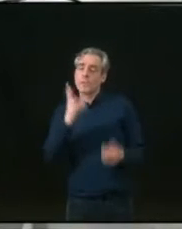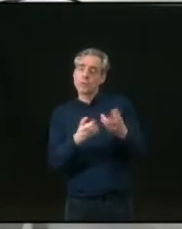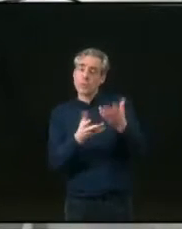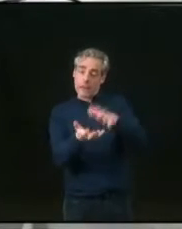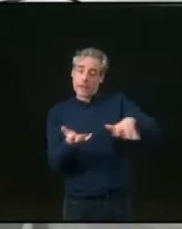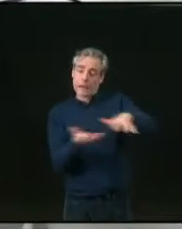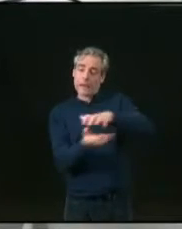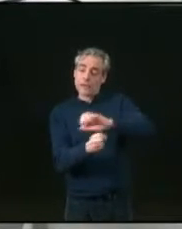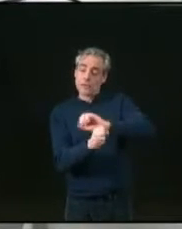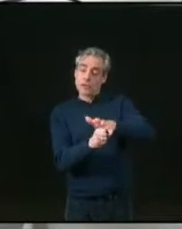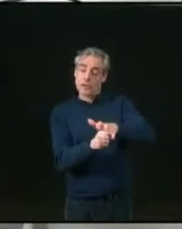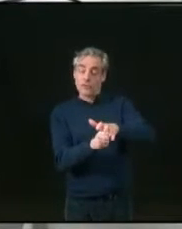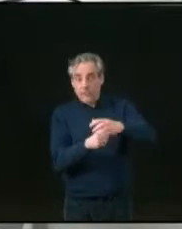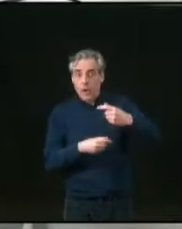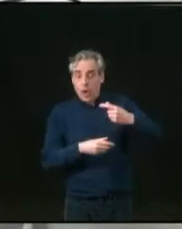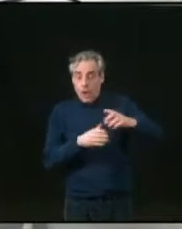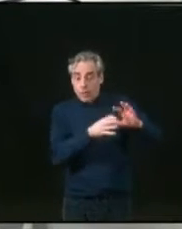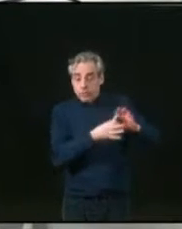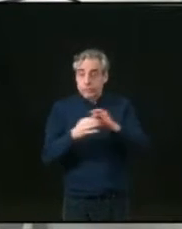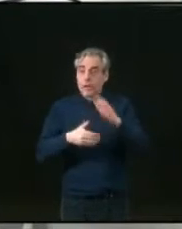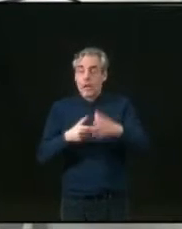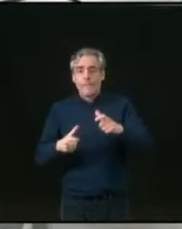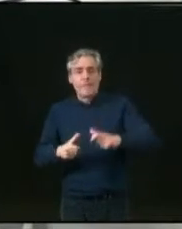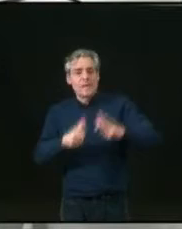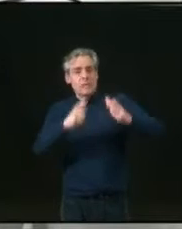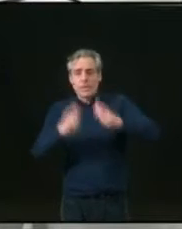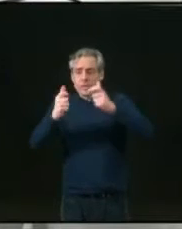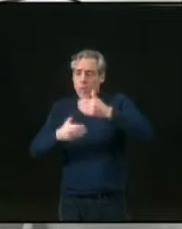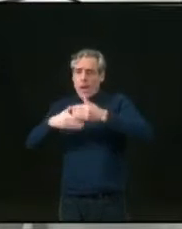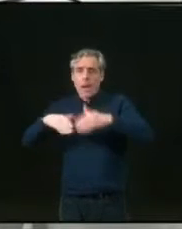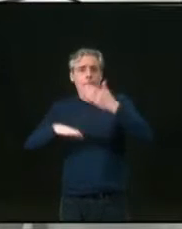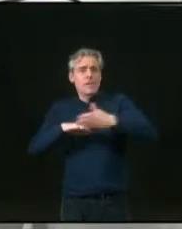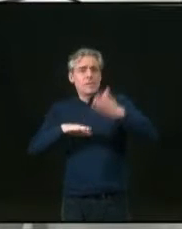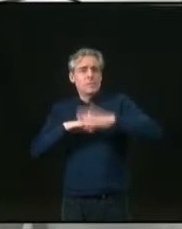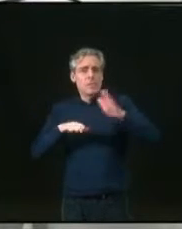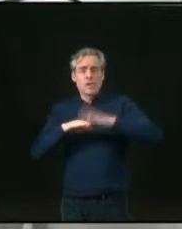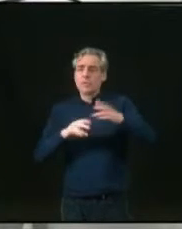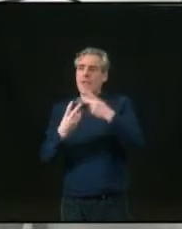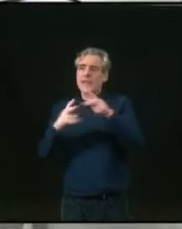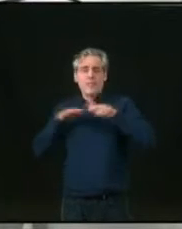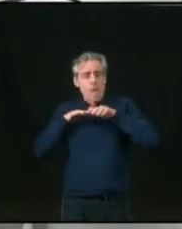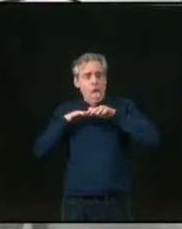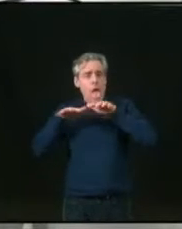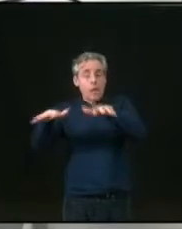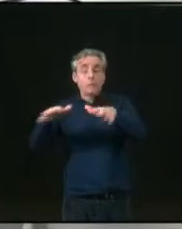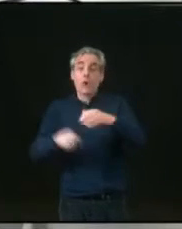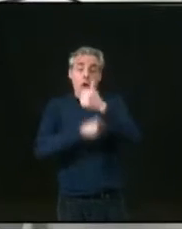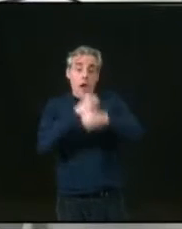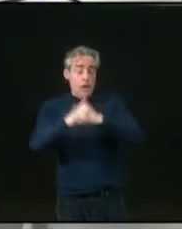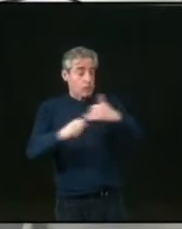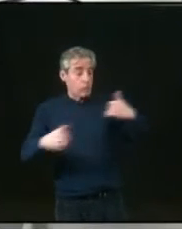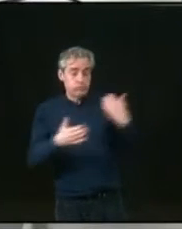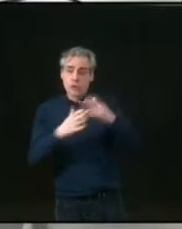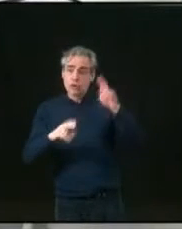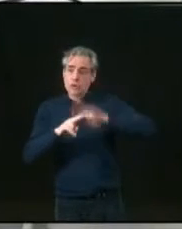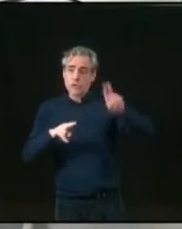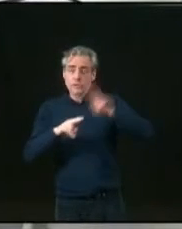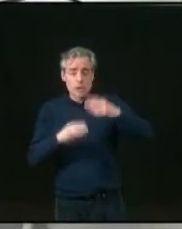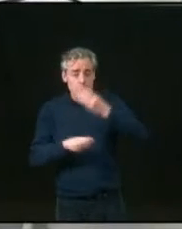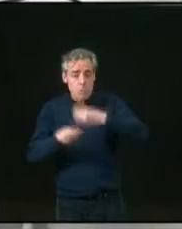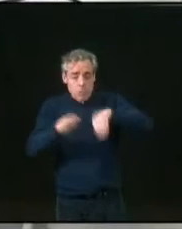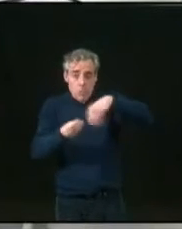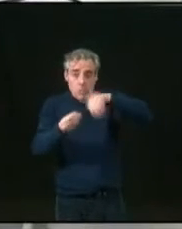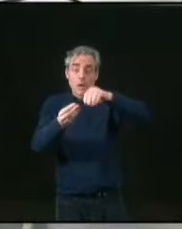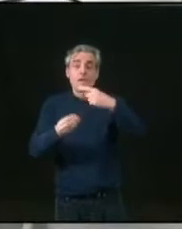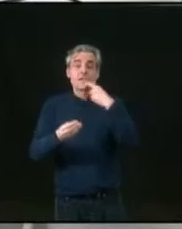que la crise du Covid n'a pas empêchée, ce sont les constructions de bâtiments et la bétonisation de notre ville. En un an, les chantiers ont continué de s'accumuler,